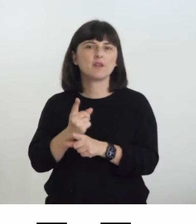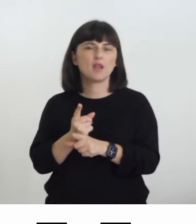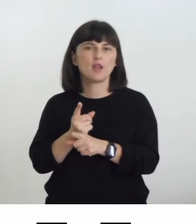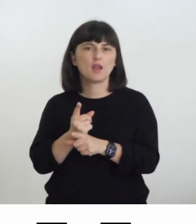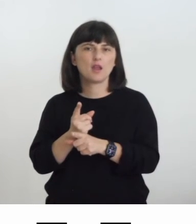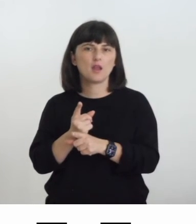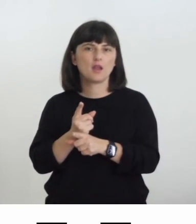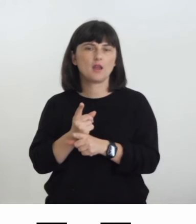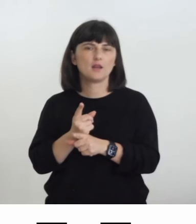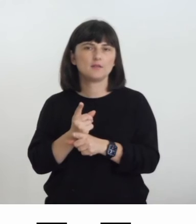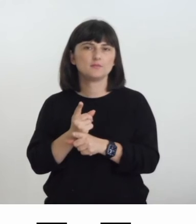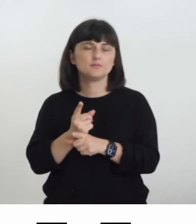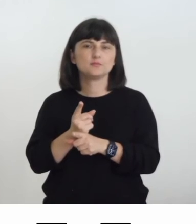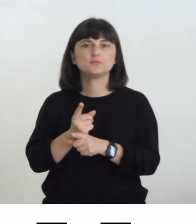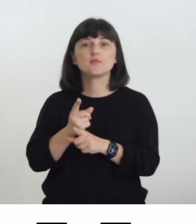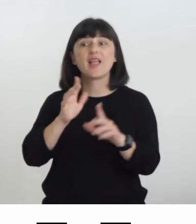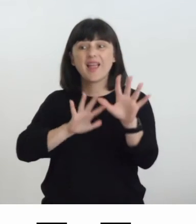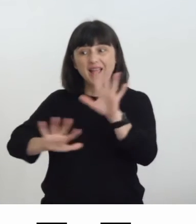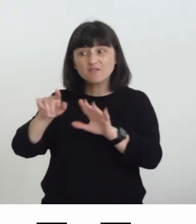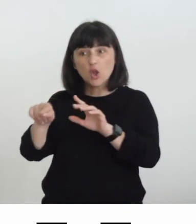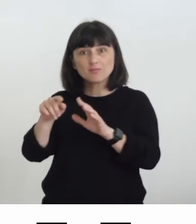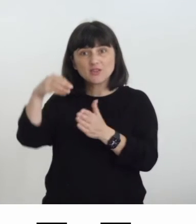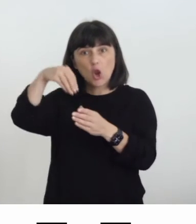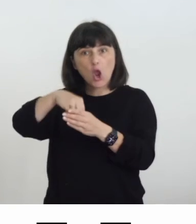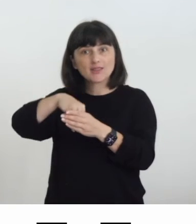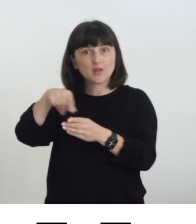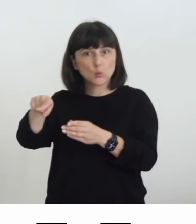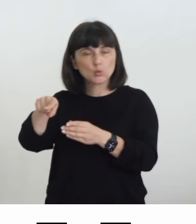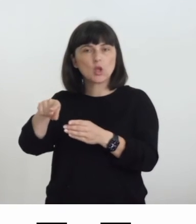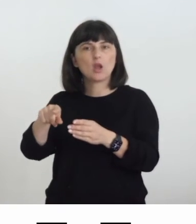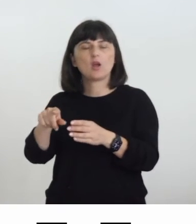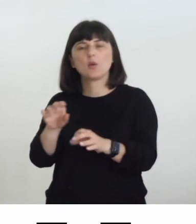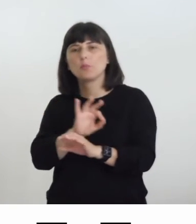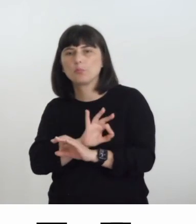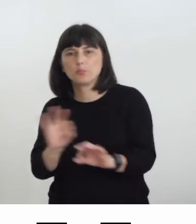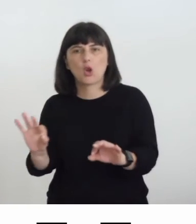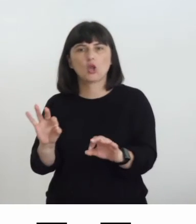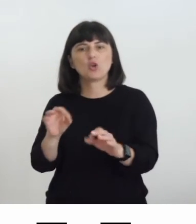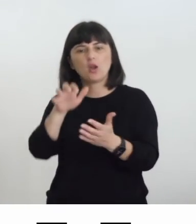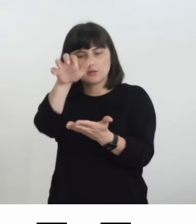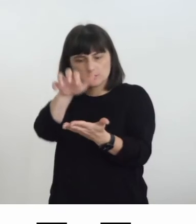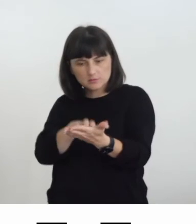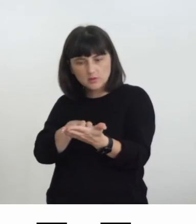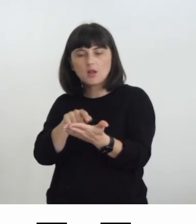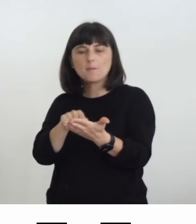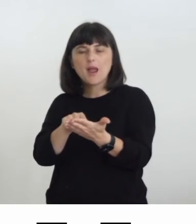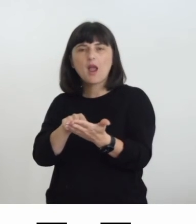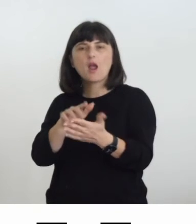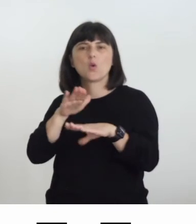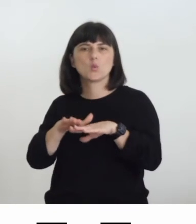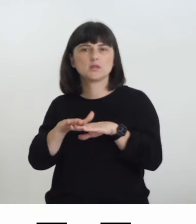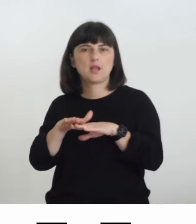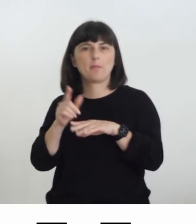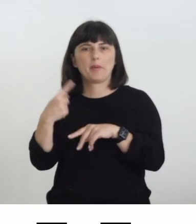rendendo il contenuto delle informazioni disponibile in formati testuali utilizzabili per la produzione di